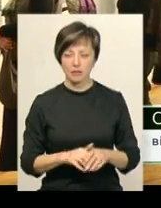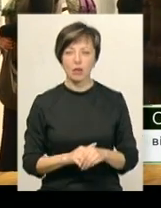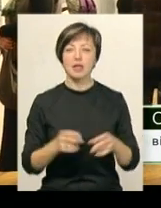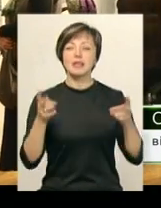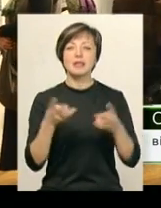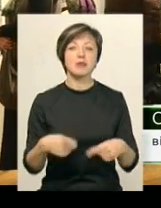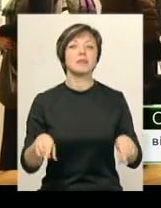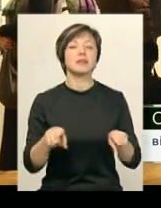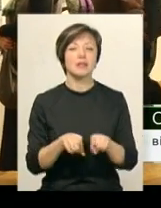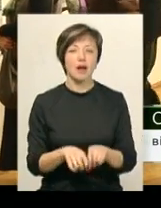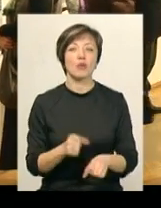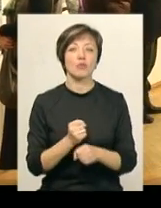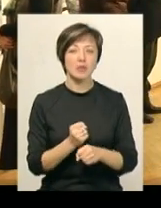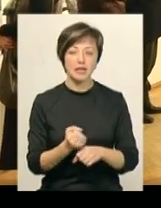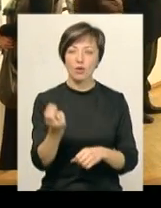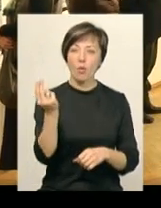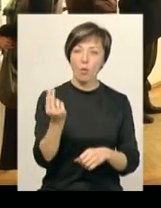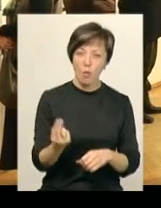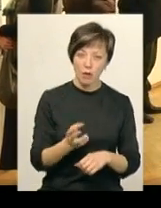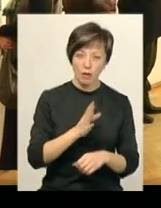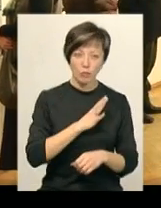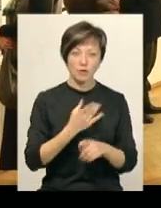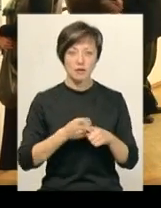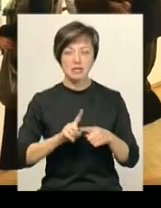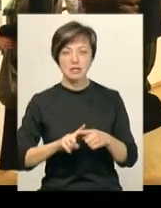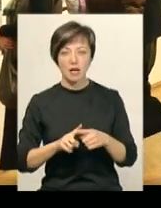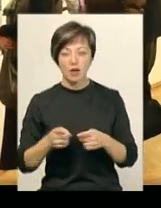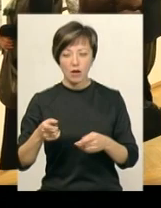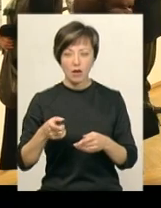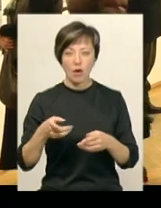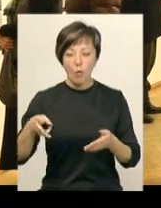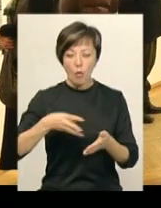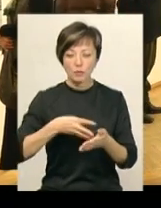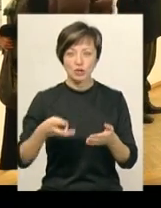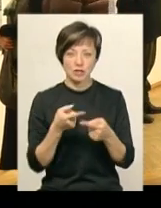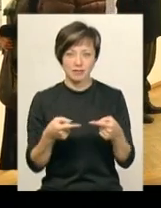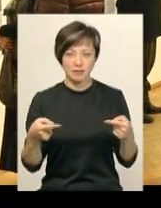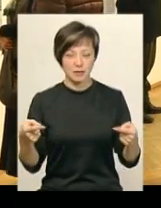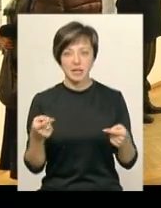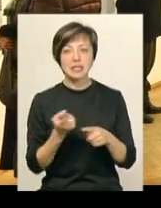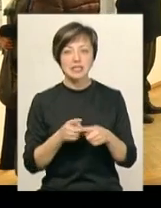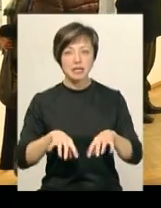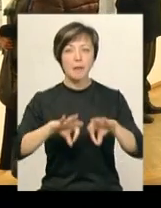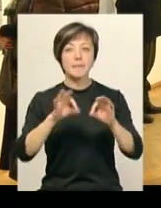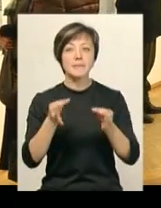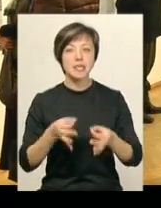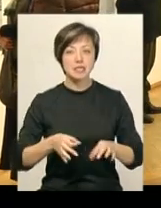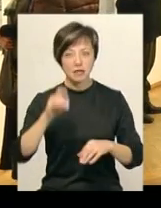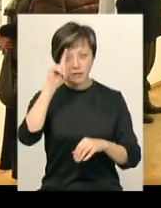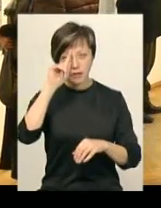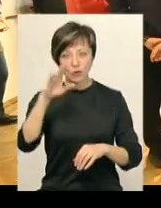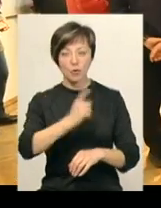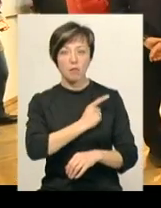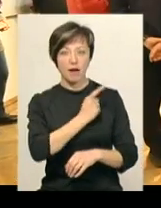Треба так робити, щоб і колір був, і цей обжиг, і таке інше. Це мистецтво видатного